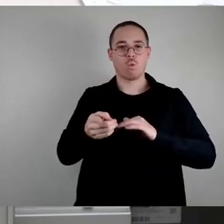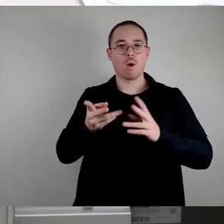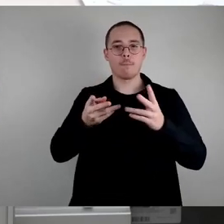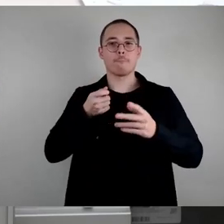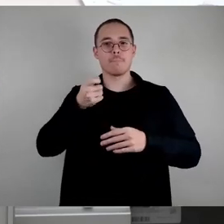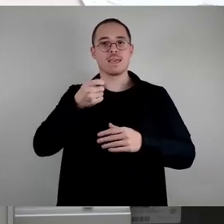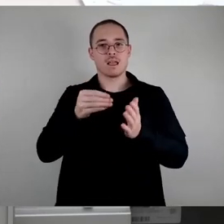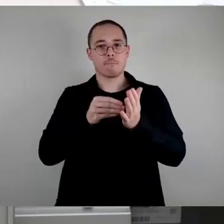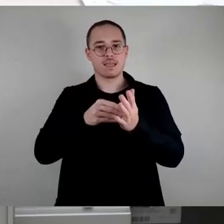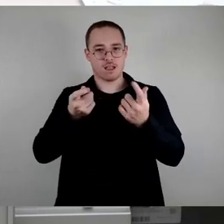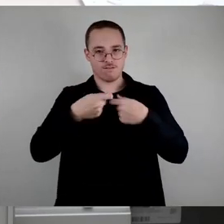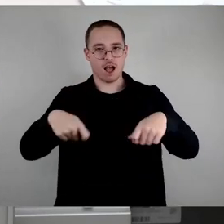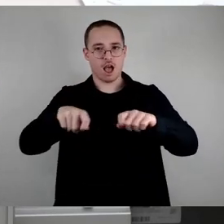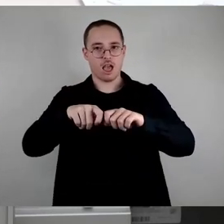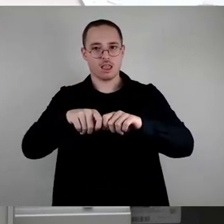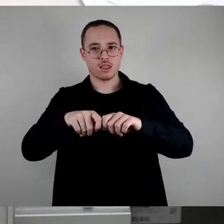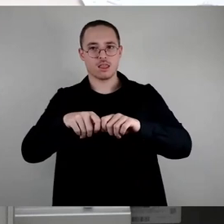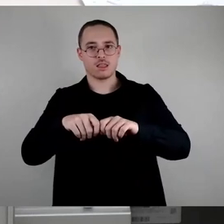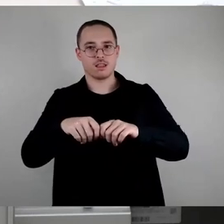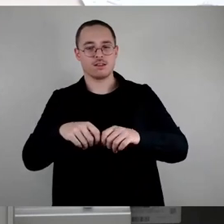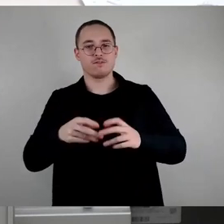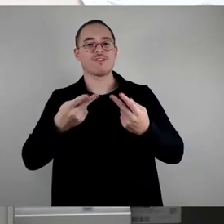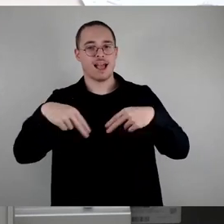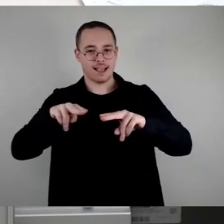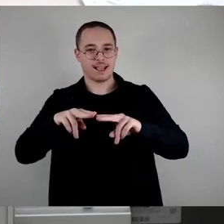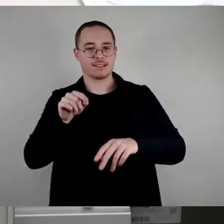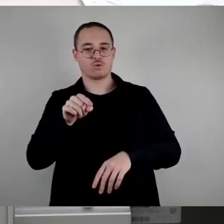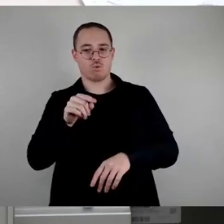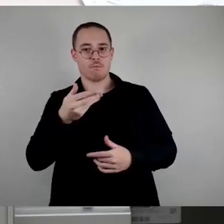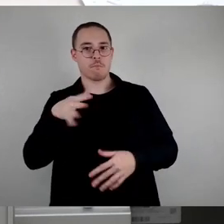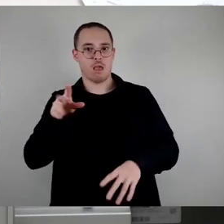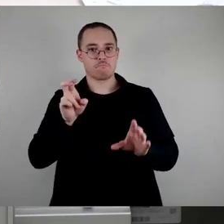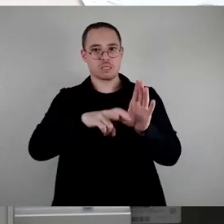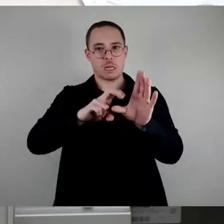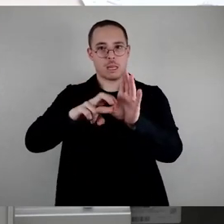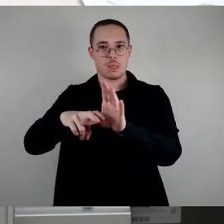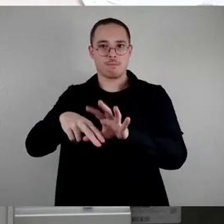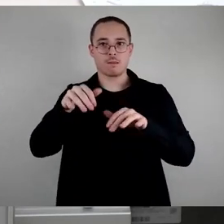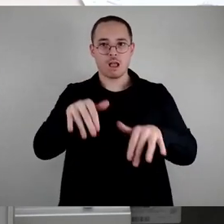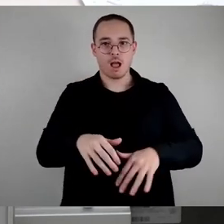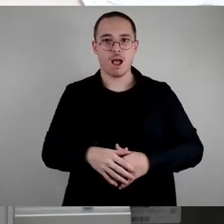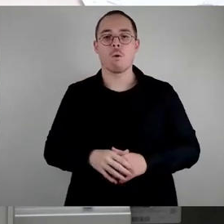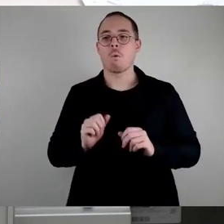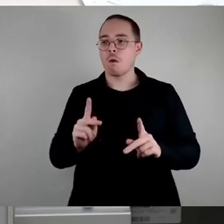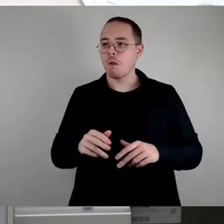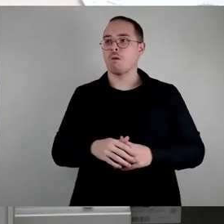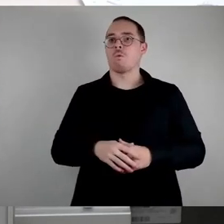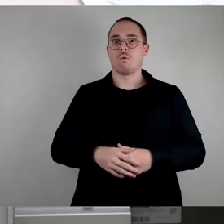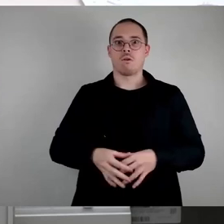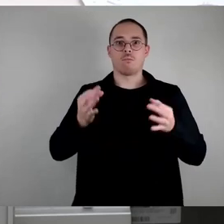Prinzip so ein Klumpen Sanierungsfall mit im Prinzip am Ende mehreren hundert Wohnungen, die immer auf einmal betroffen sind,